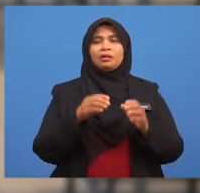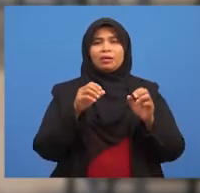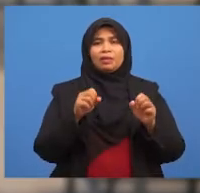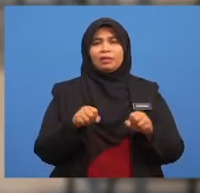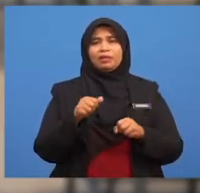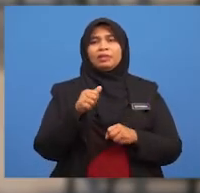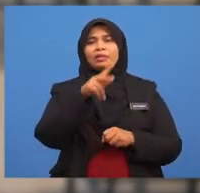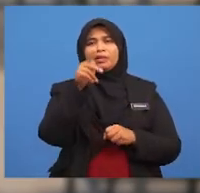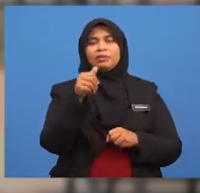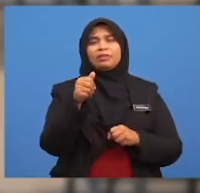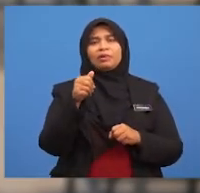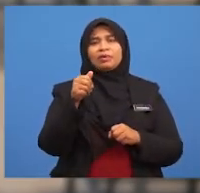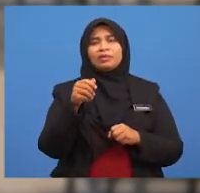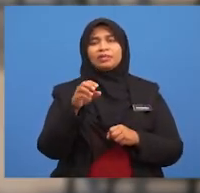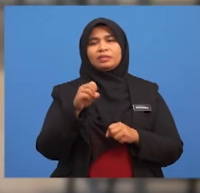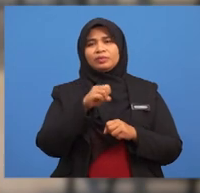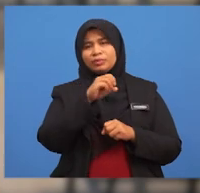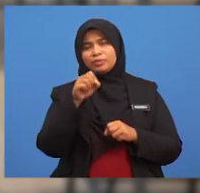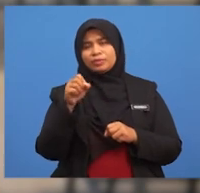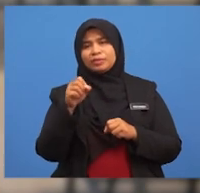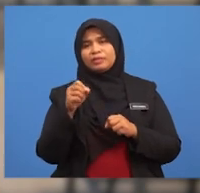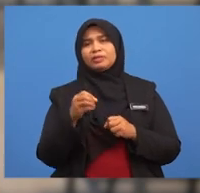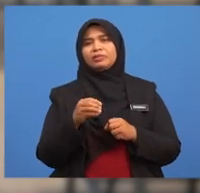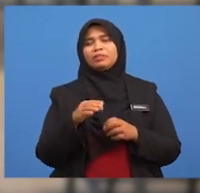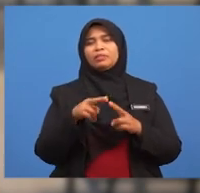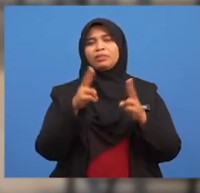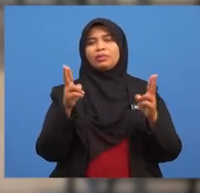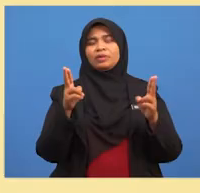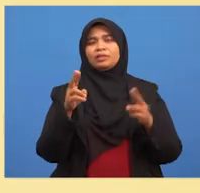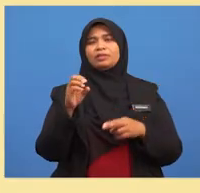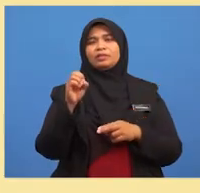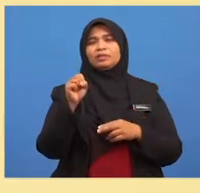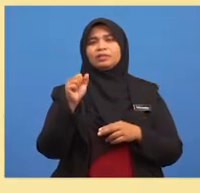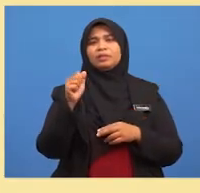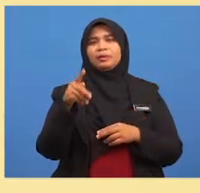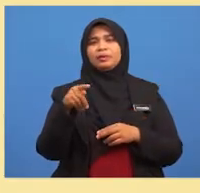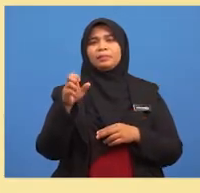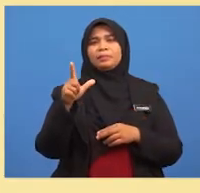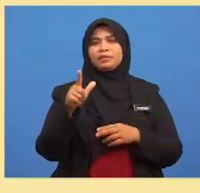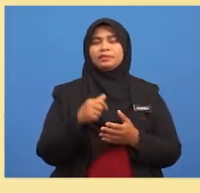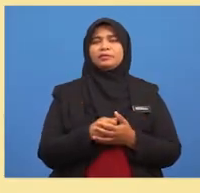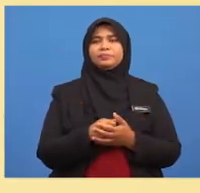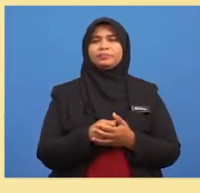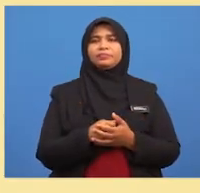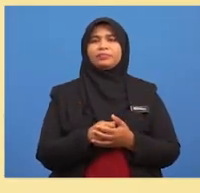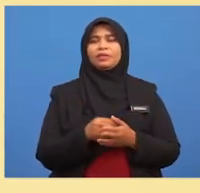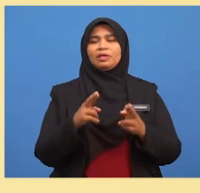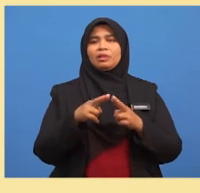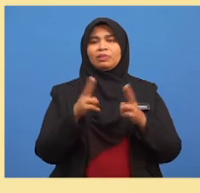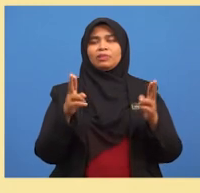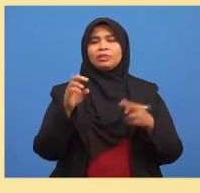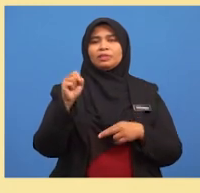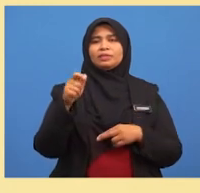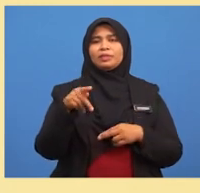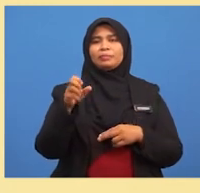menyatakan ruang sampel S bagi peristiwa ini? Ya, ruang sampel